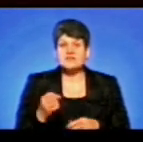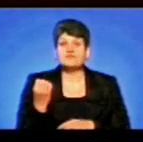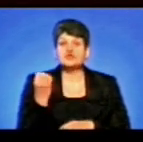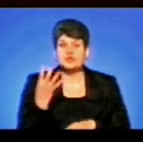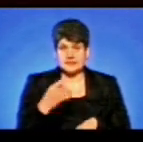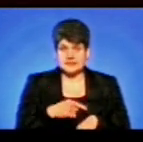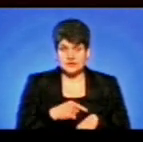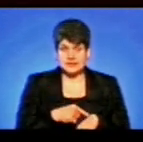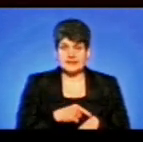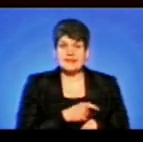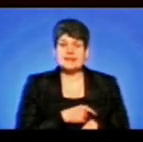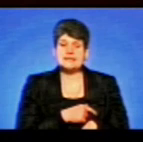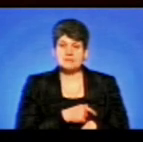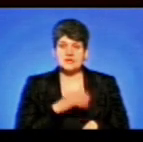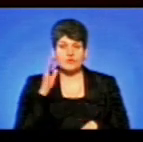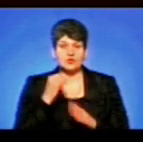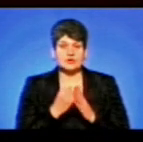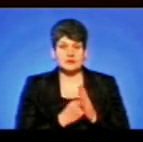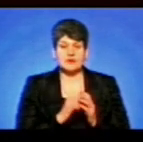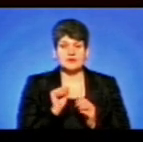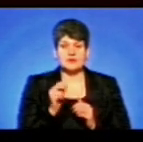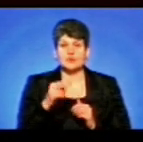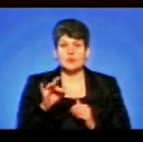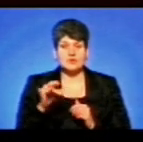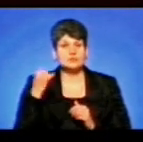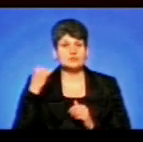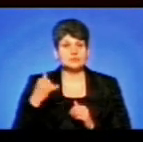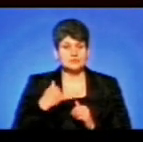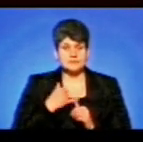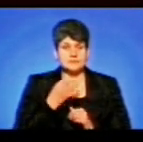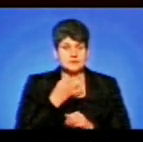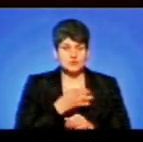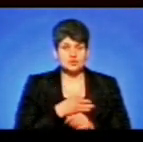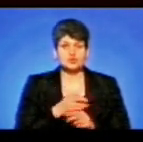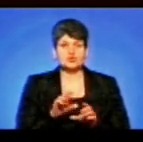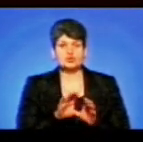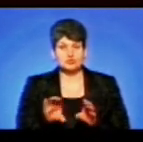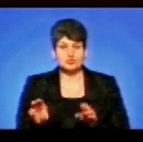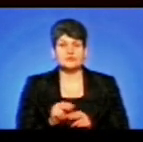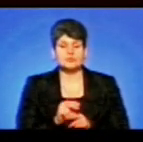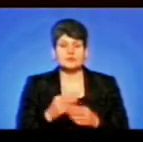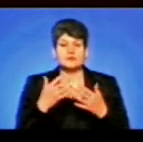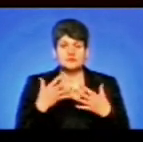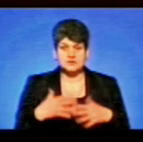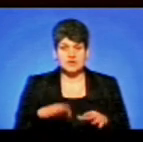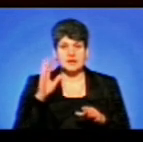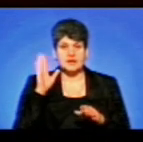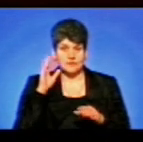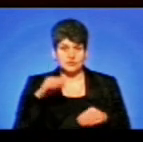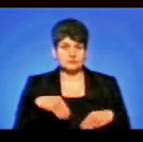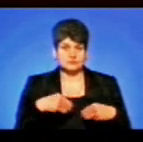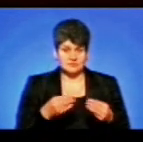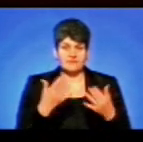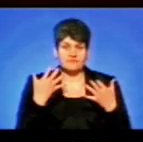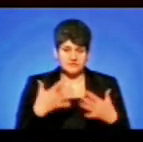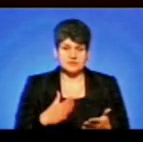-й годині диспетчер Тернопільводоканалу Андрій Дорош нам повідомив, що трубу відремонтували і водопостачання відновили. За